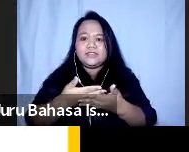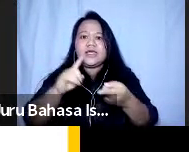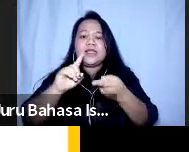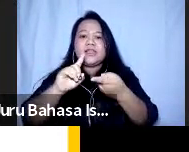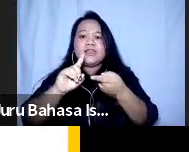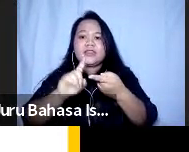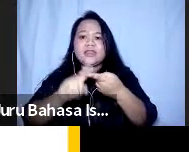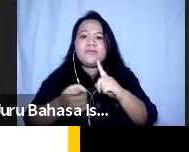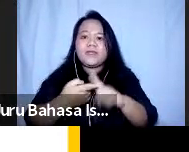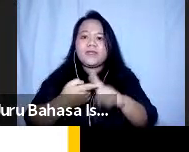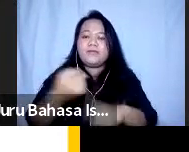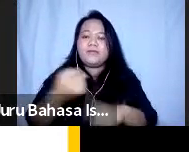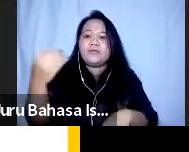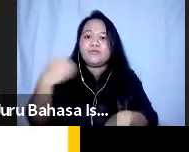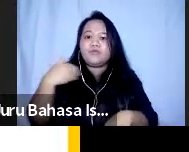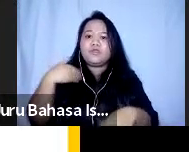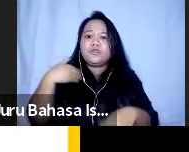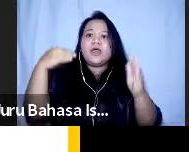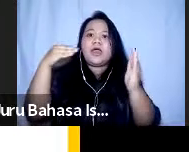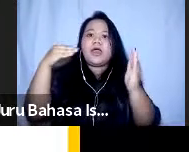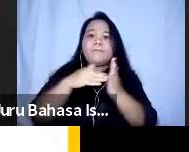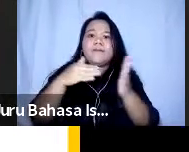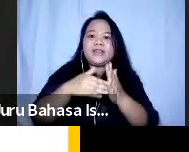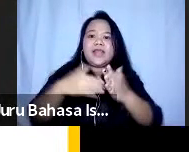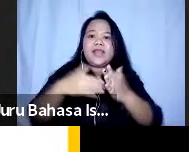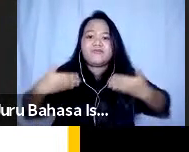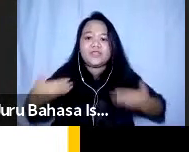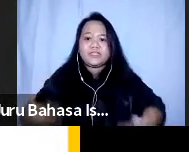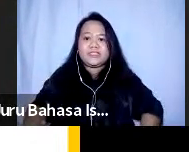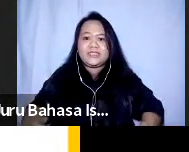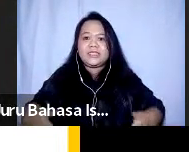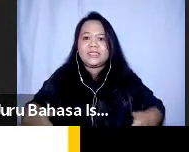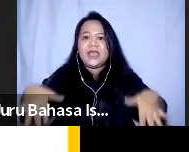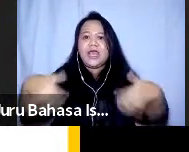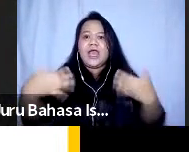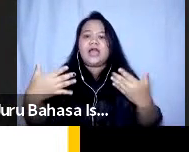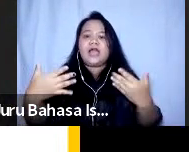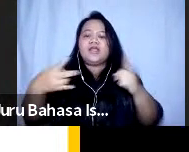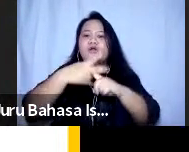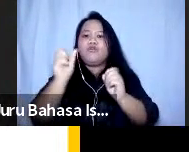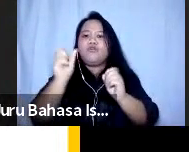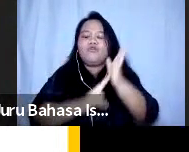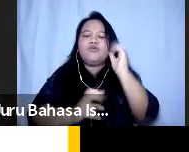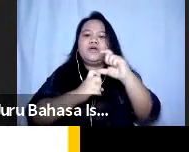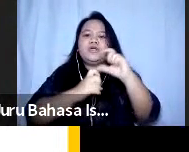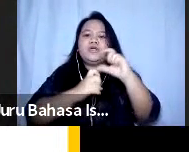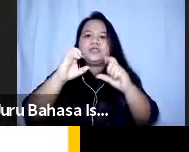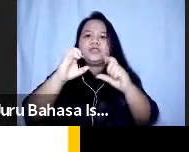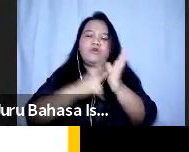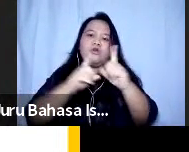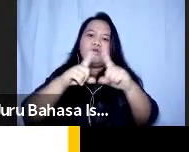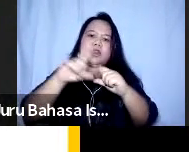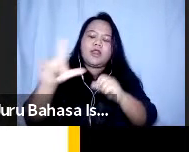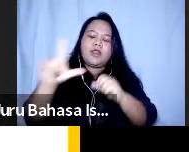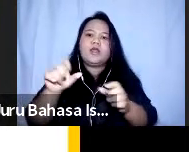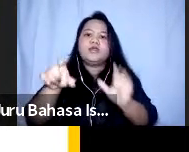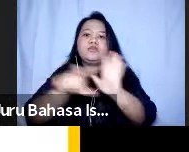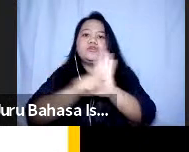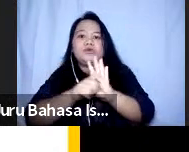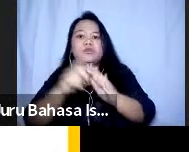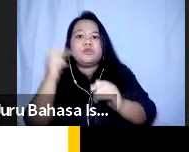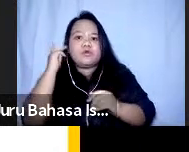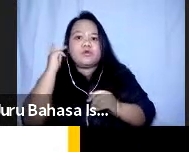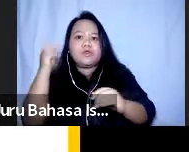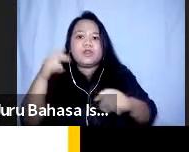yang memiliki hambatan fisik atau fungsional jadi seperti saya misalnya saya seorang pengguna